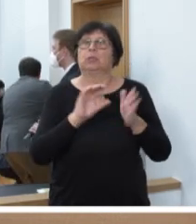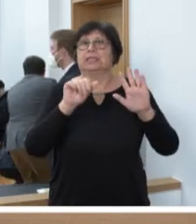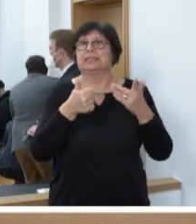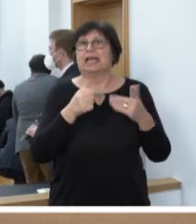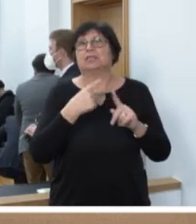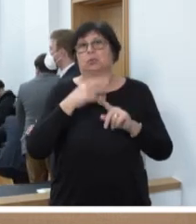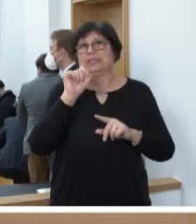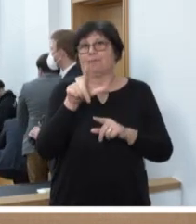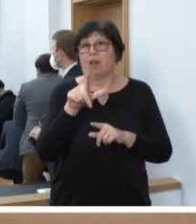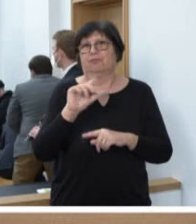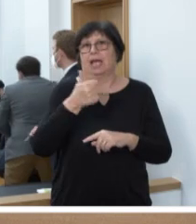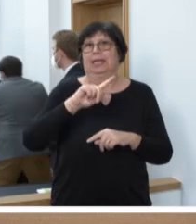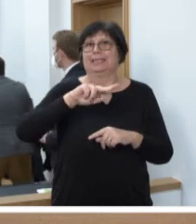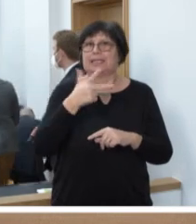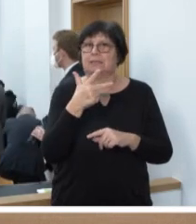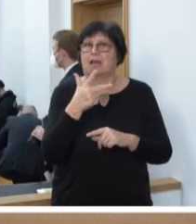werden jeweils in einem Drittelredezeitmodul,